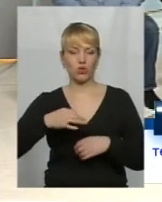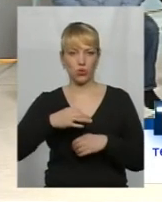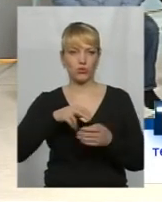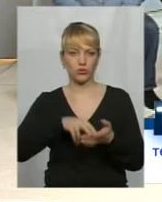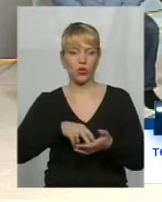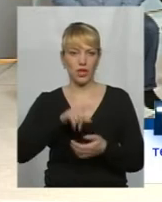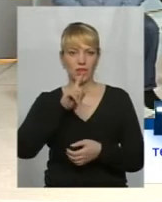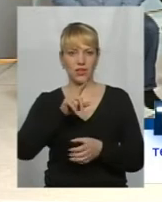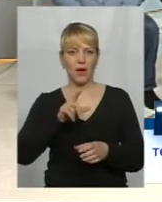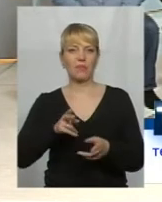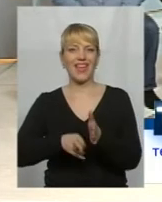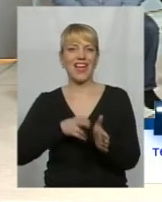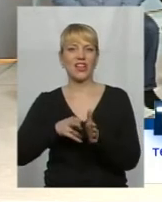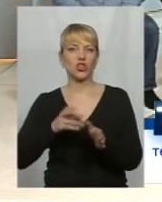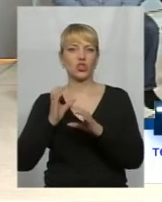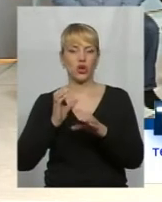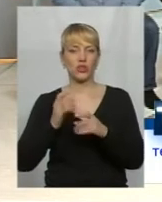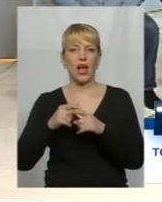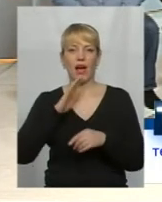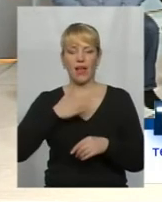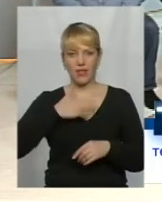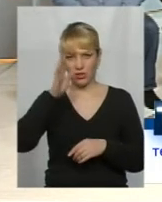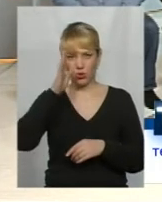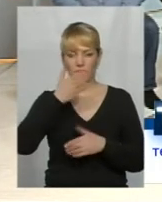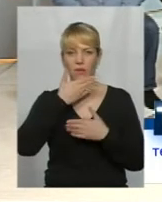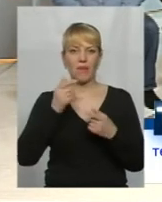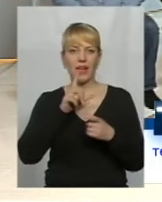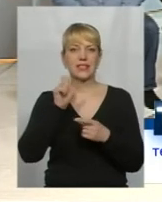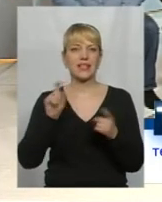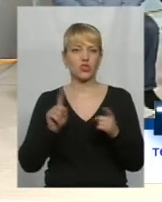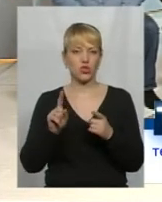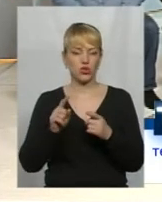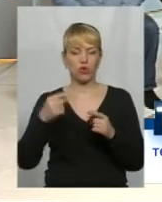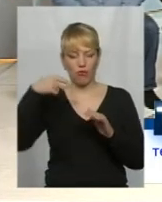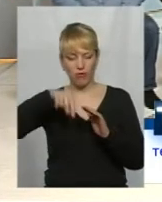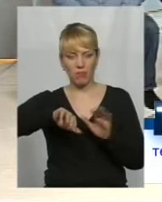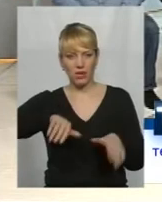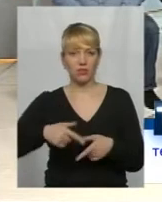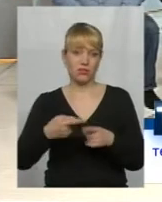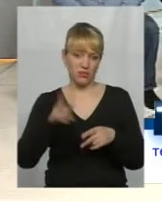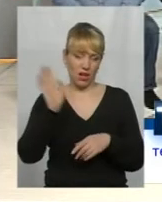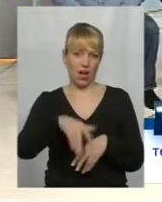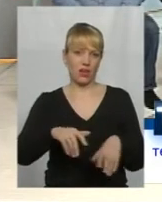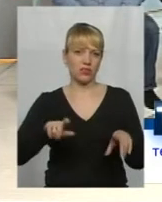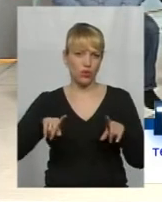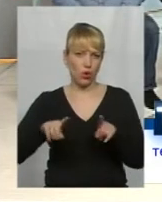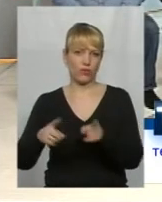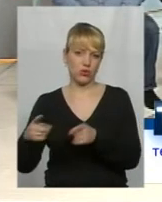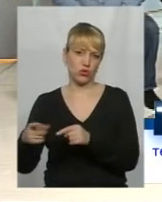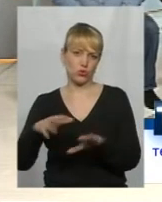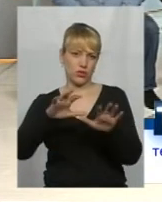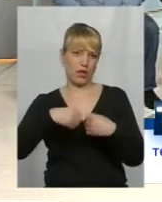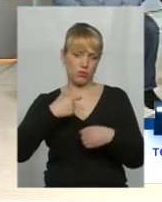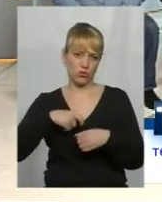ешалони з лісом, а наші бійці не мають засроблен до віль. І тоді його там конфіскували. Чи під паровозом